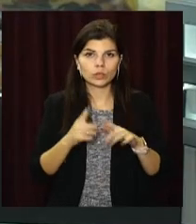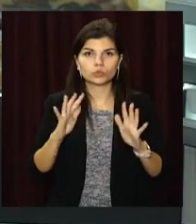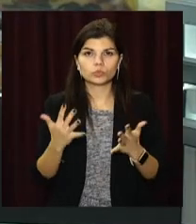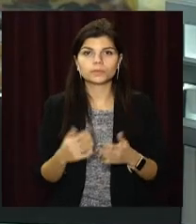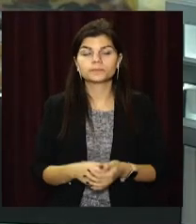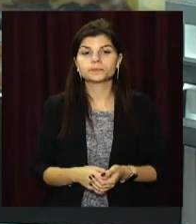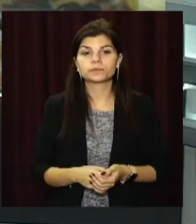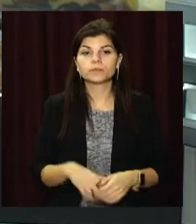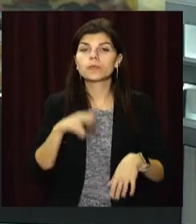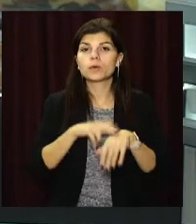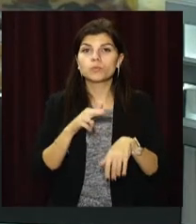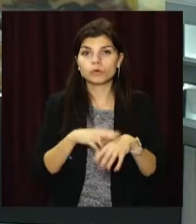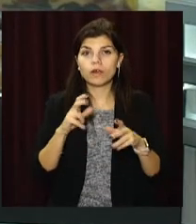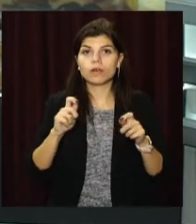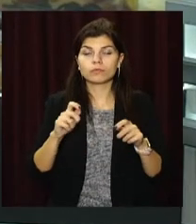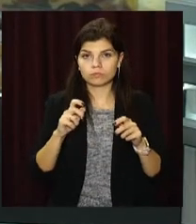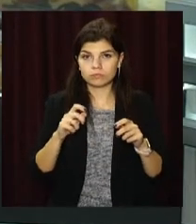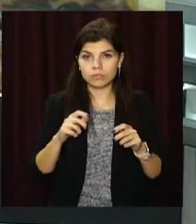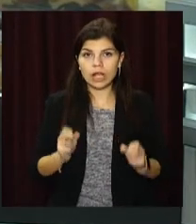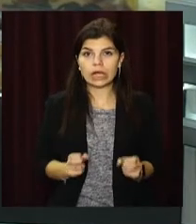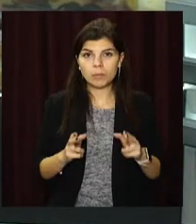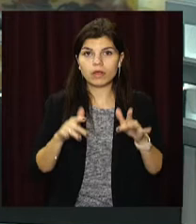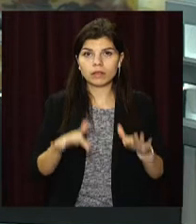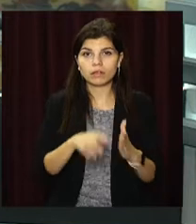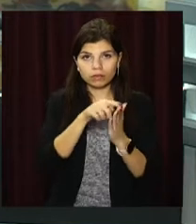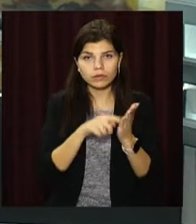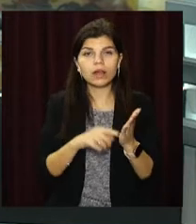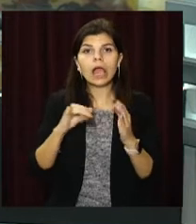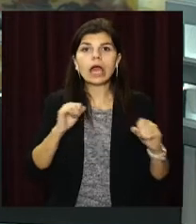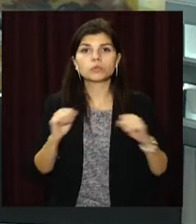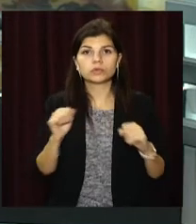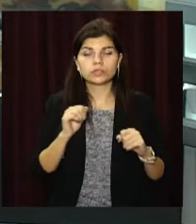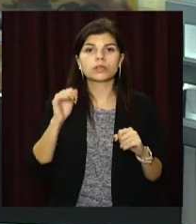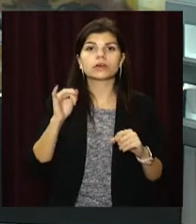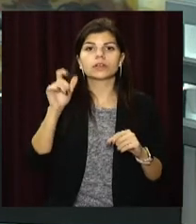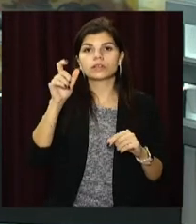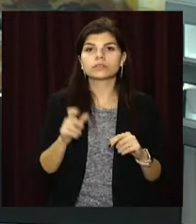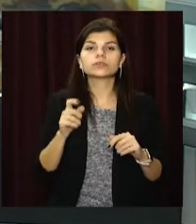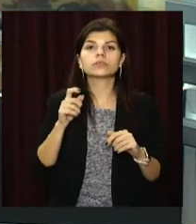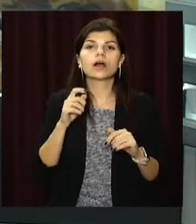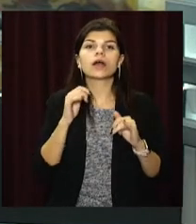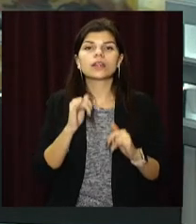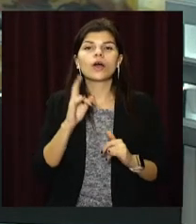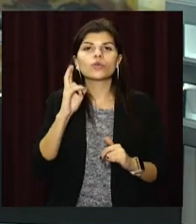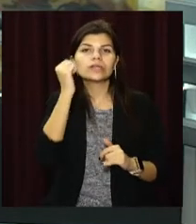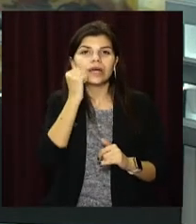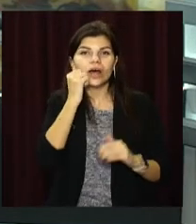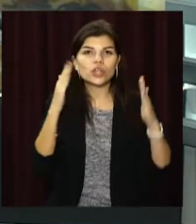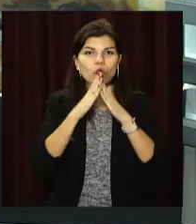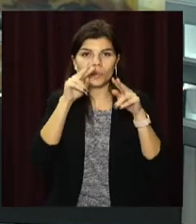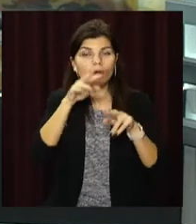Поліція порушила кримінальне провадження та затримала адміністраторку і санітарку будинку для осіб похилого віку.